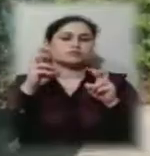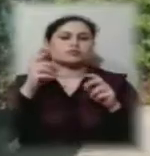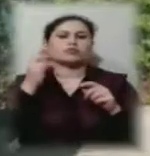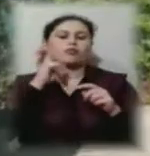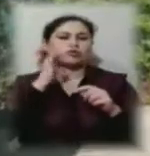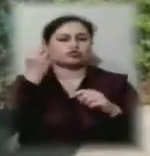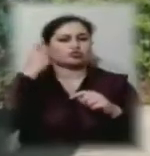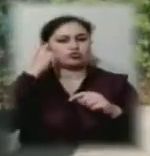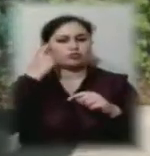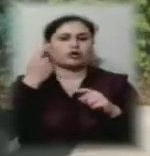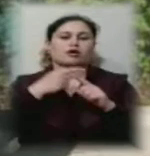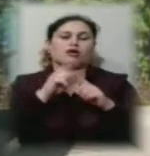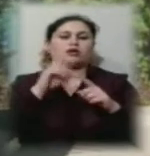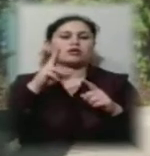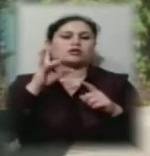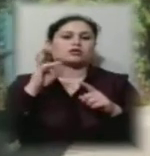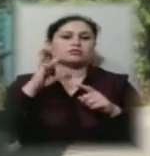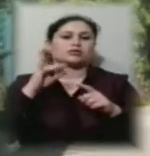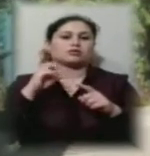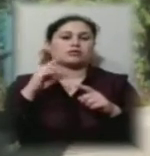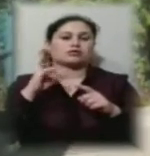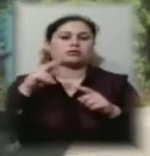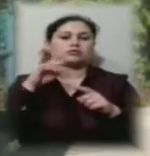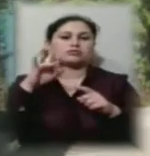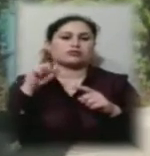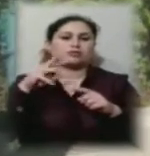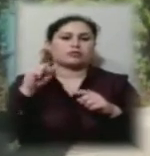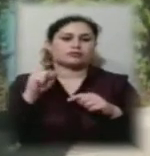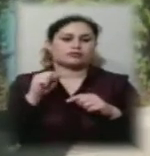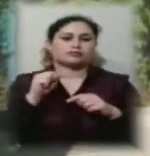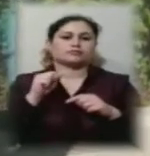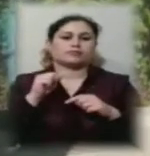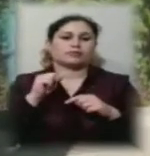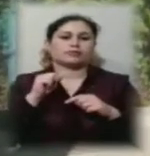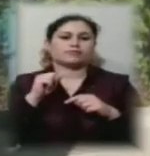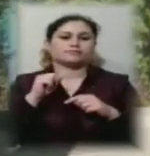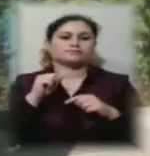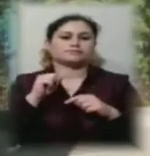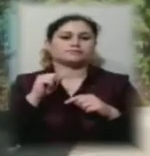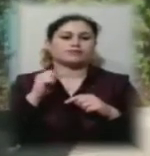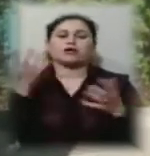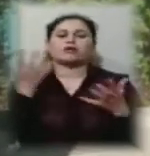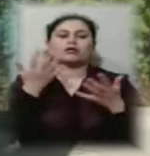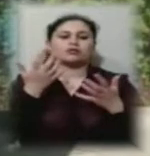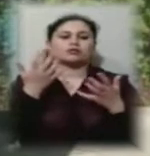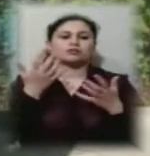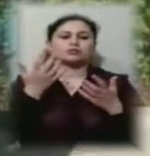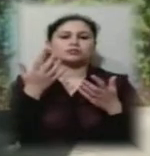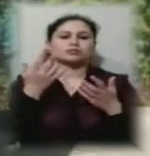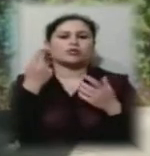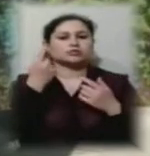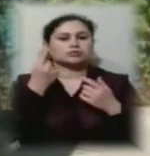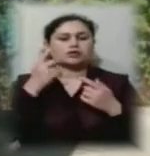кримінальна драма, в якої, як один із елементів,